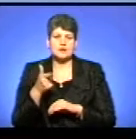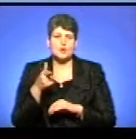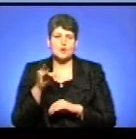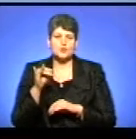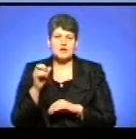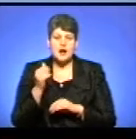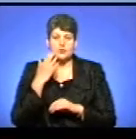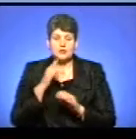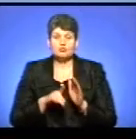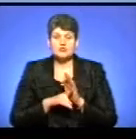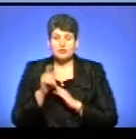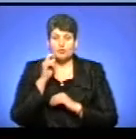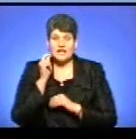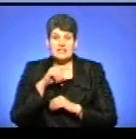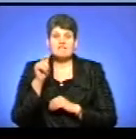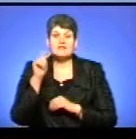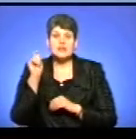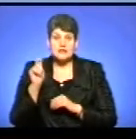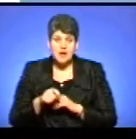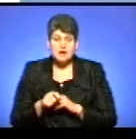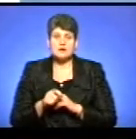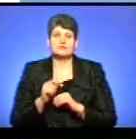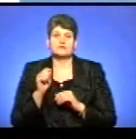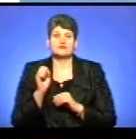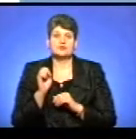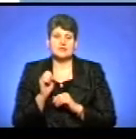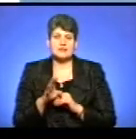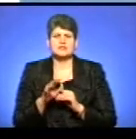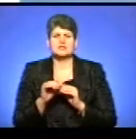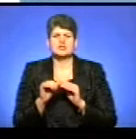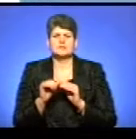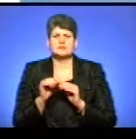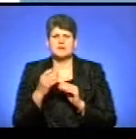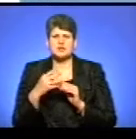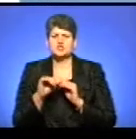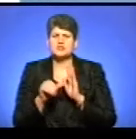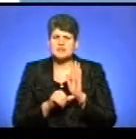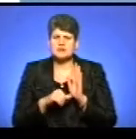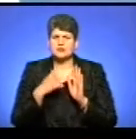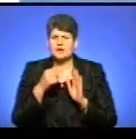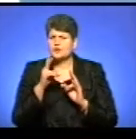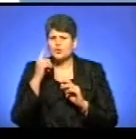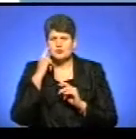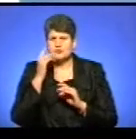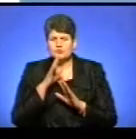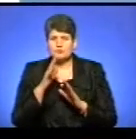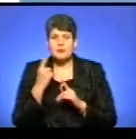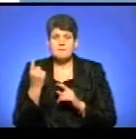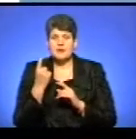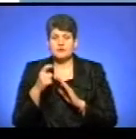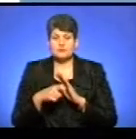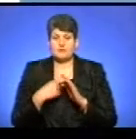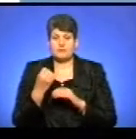почалася в країні війна, тоді 14-15, навіть 16-й рік ніхто не задумався. Я вперше узнав в 15